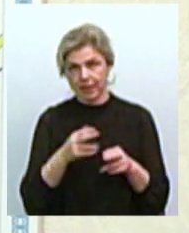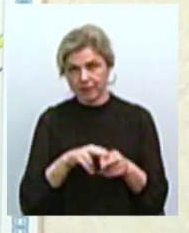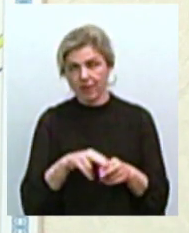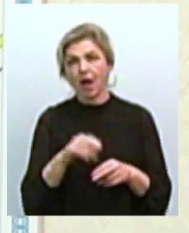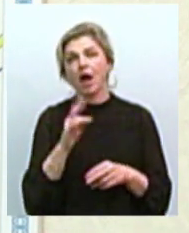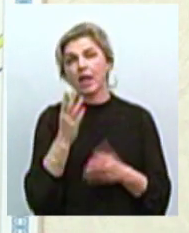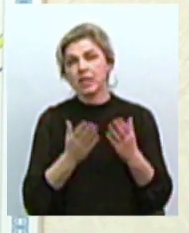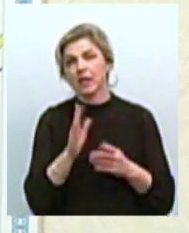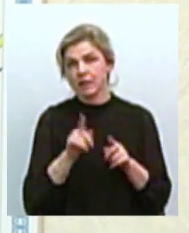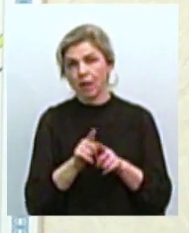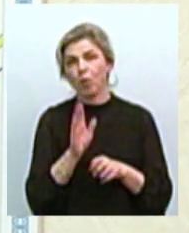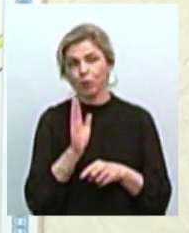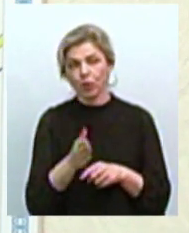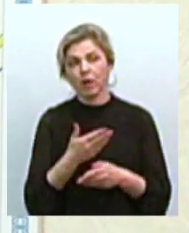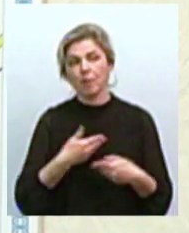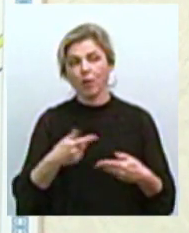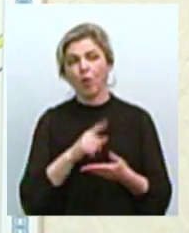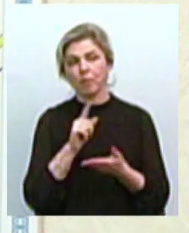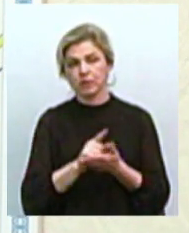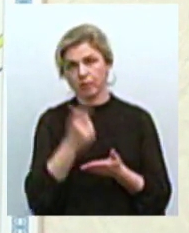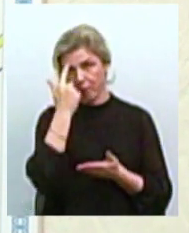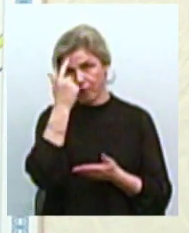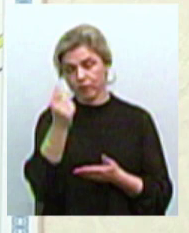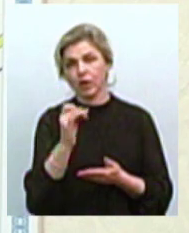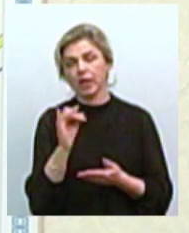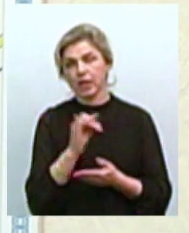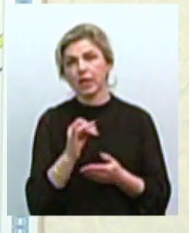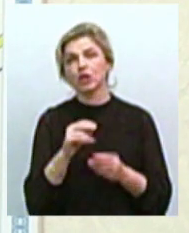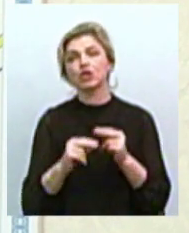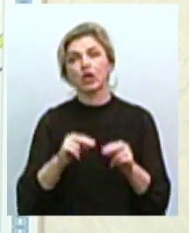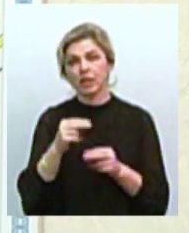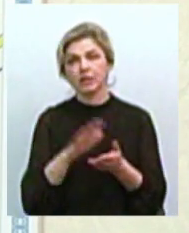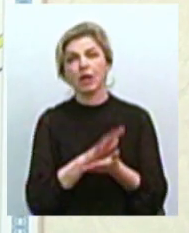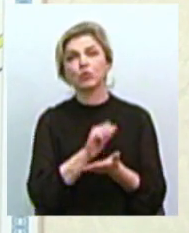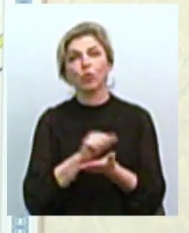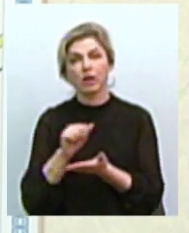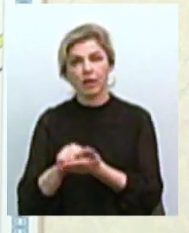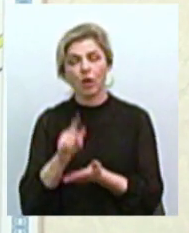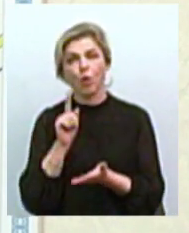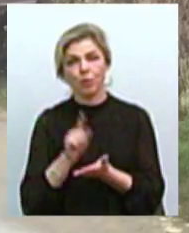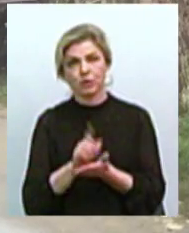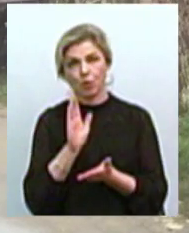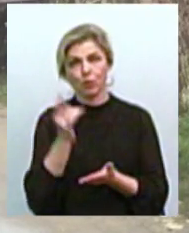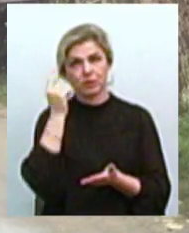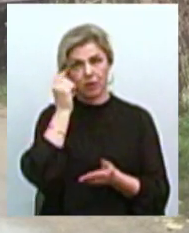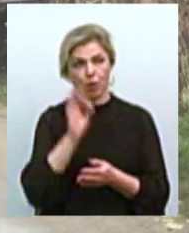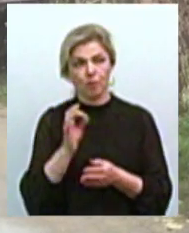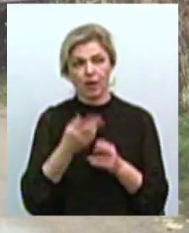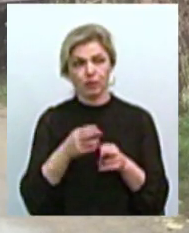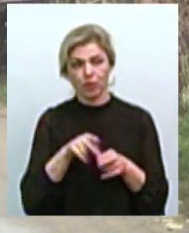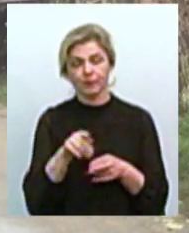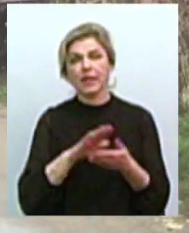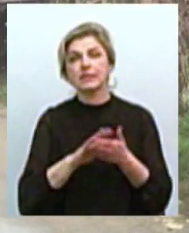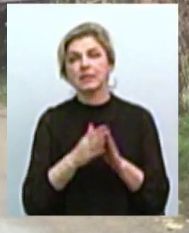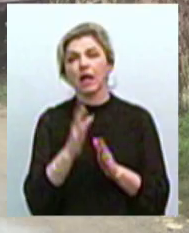таке буде відбуватися, ми обов'язково повідомляти ми будемо, засоби масової інформації обов'язково будуть про то знати. Дефекти станом на